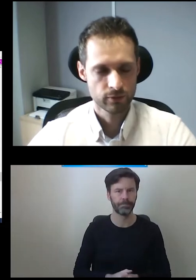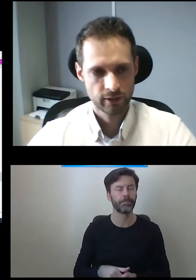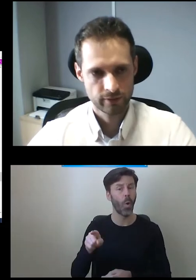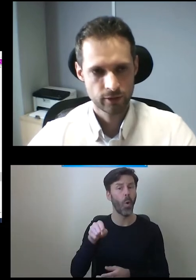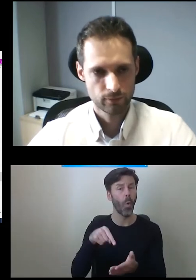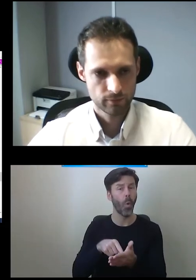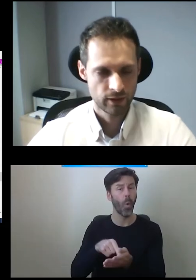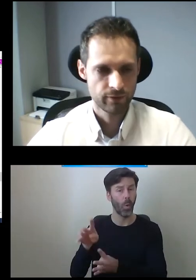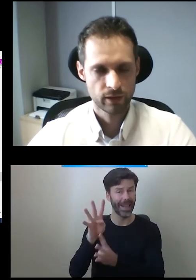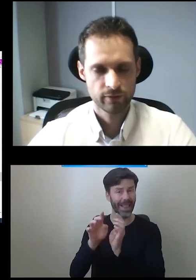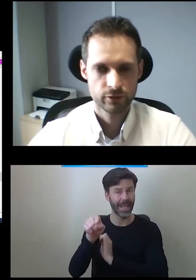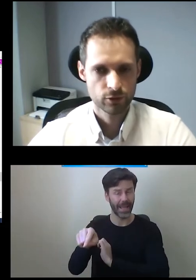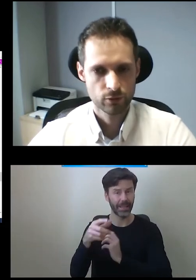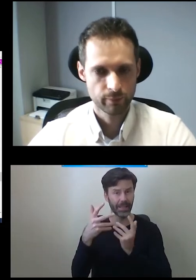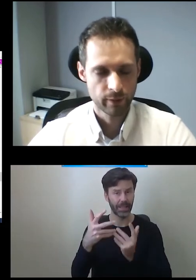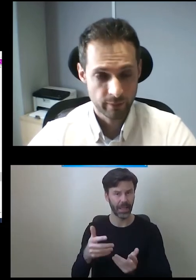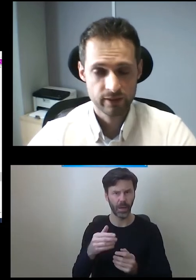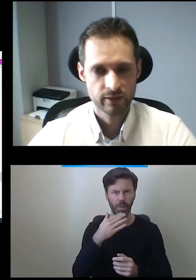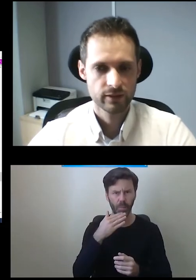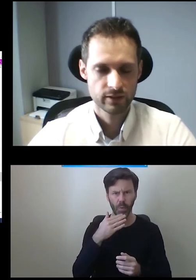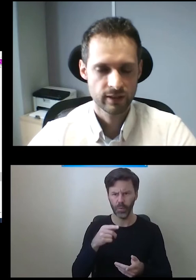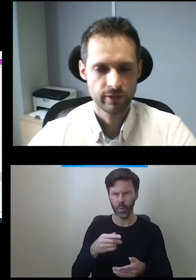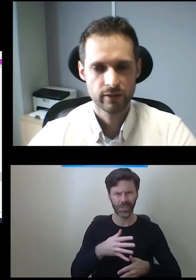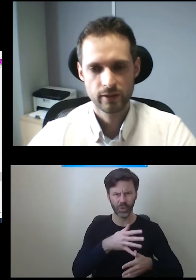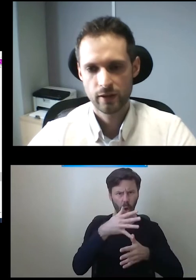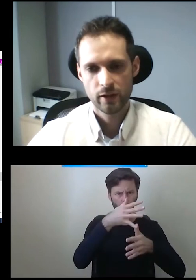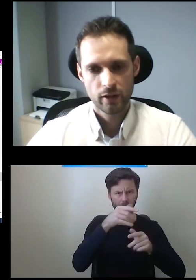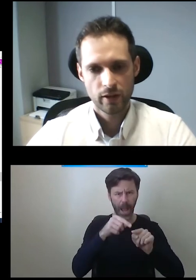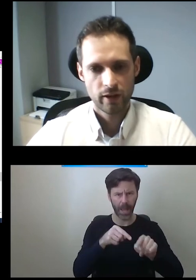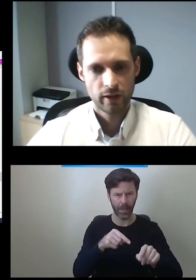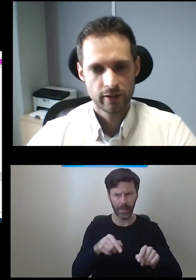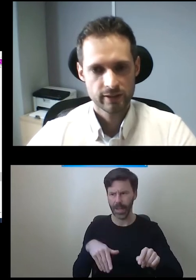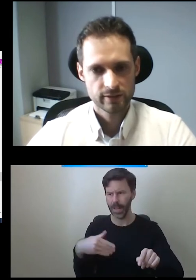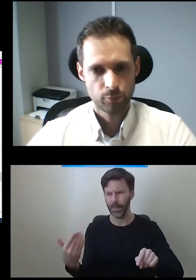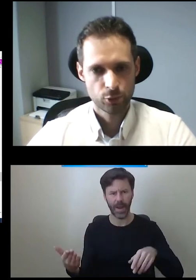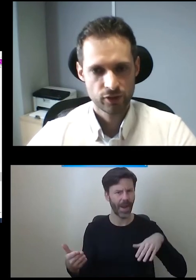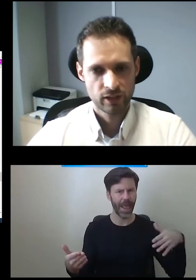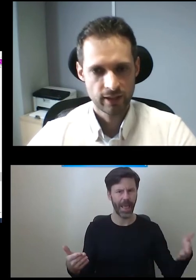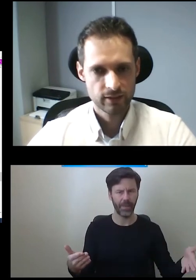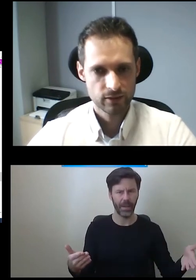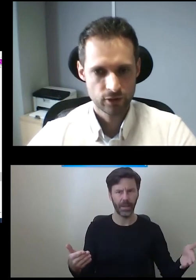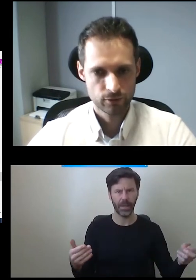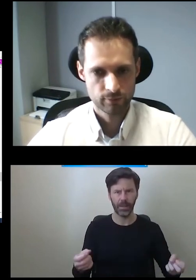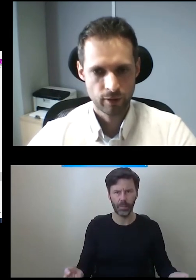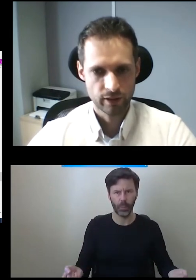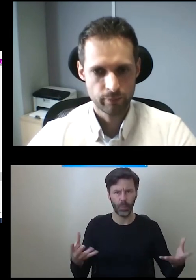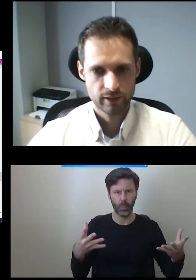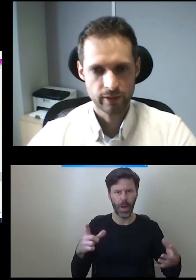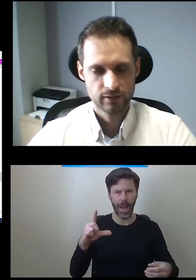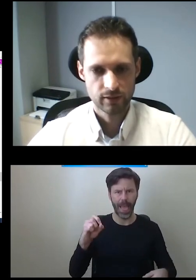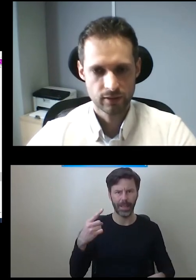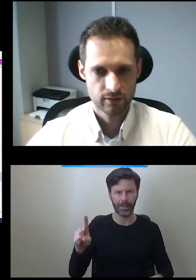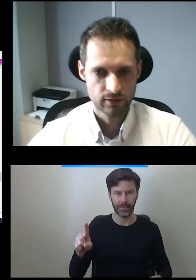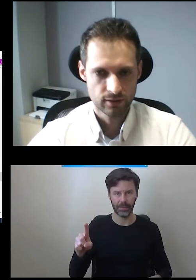sobie, bo na jego lewej i prawej stronie schodów tych permanentnych, tych stabilnych jest podświetlenie LED, czyli tutaj mały taki